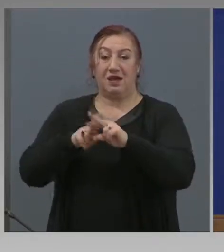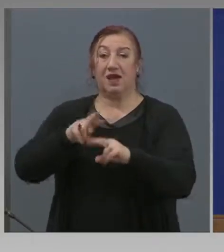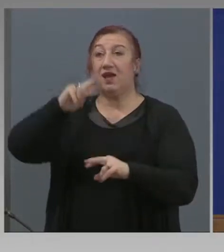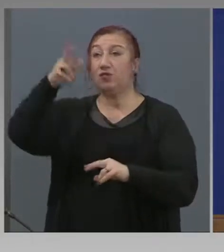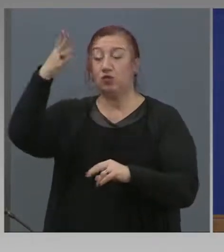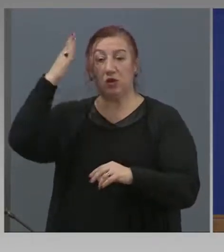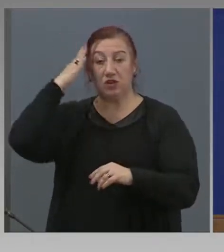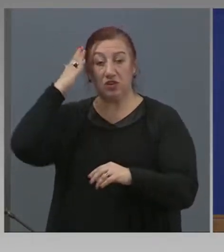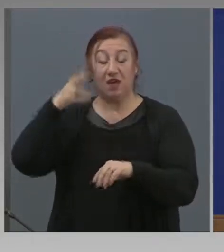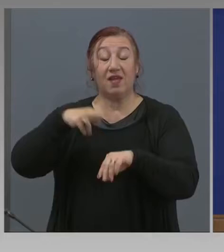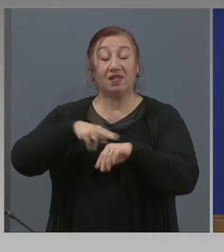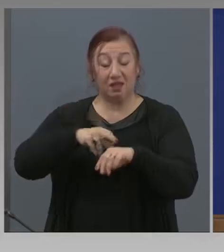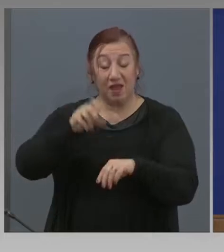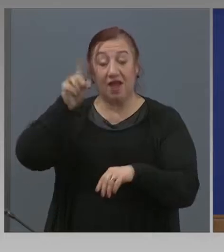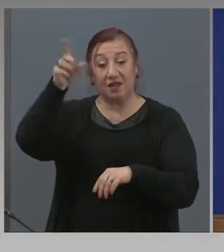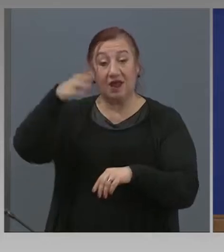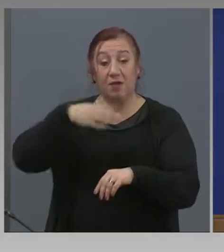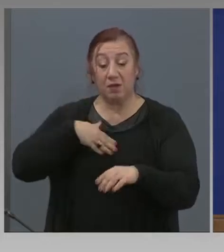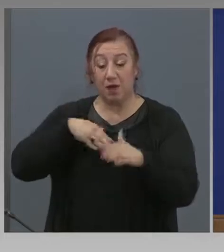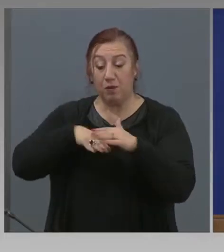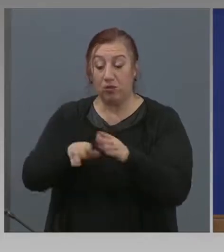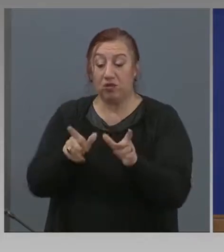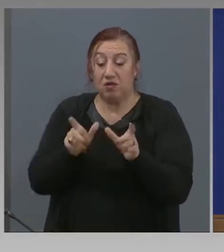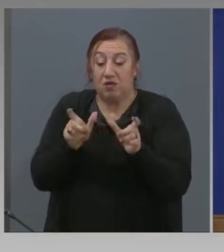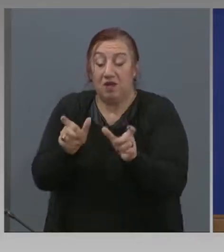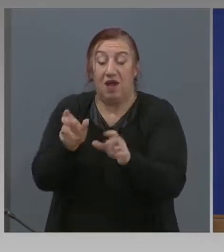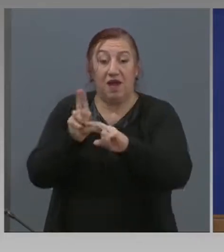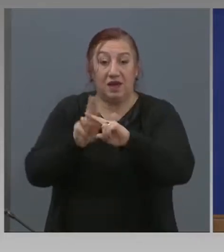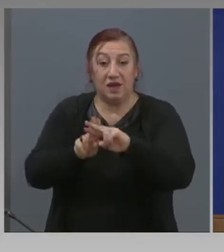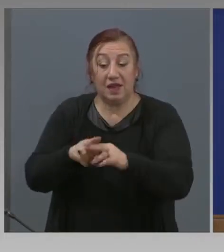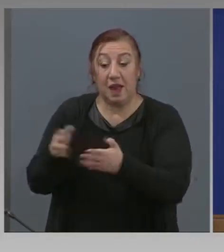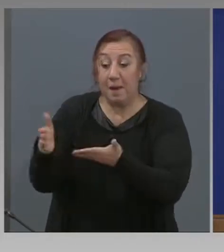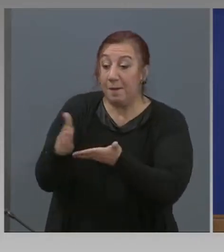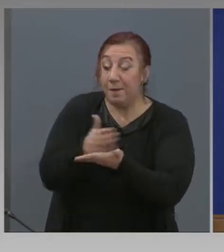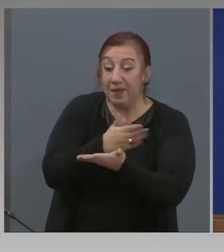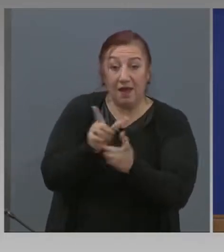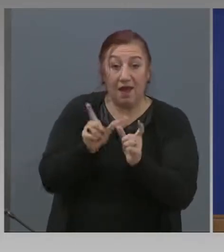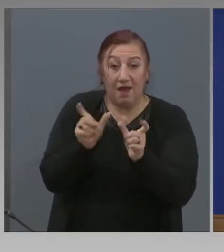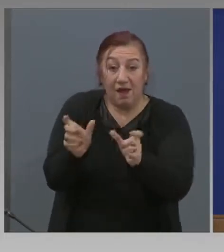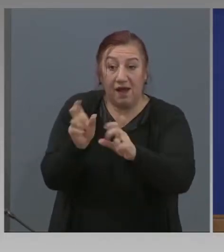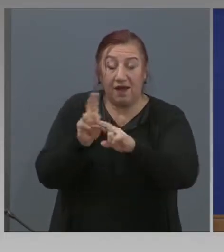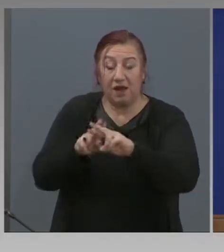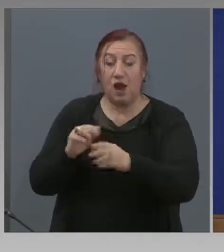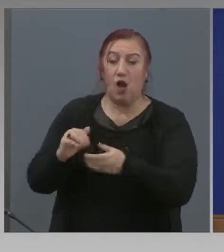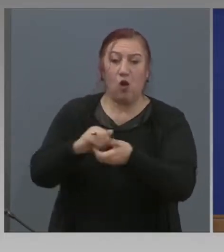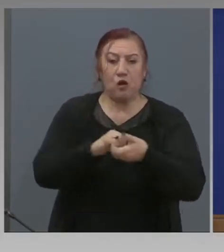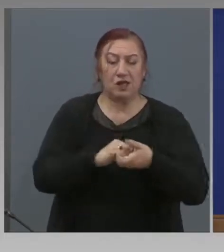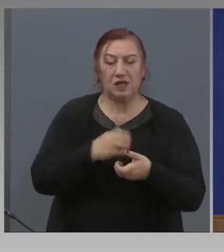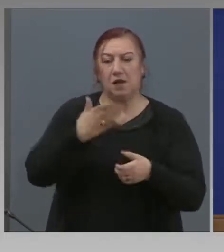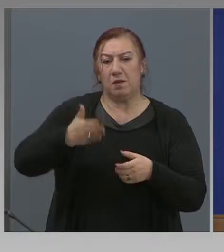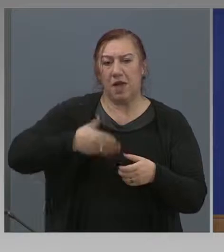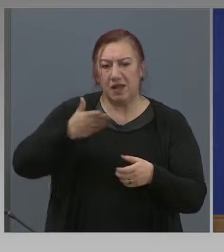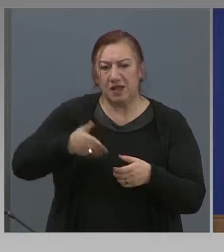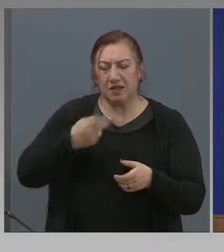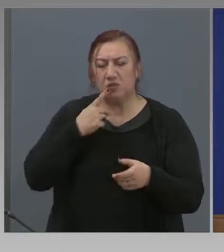Да, те бяха под карантина. Изтеча карантината, организирахме транспорт, успяхме към този